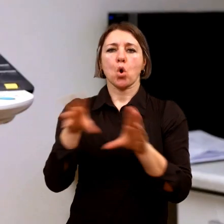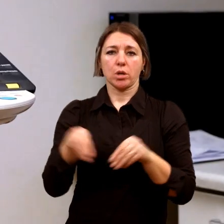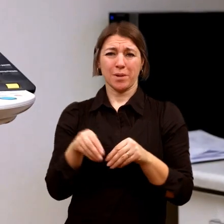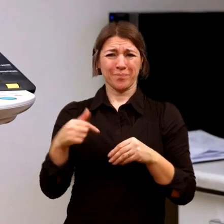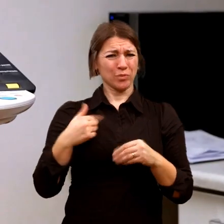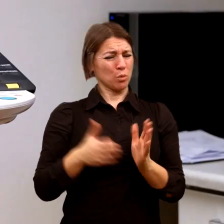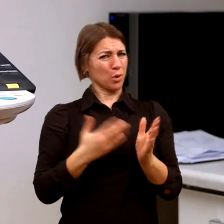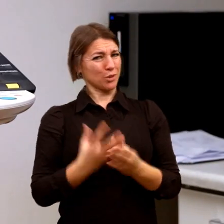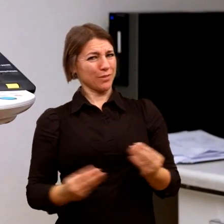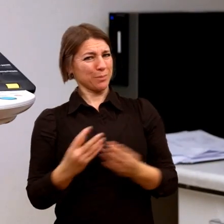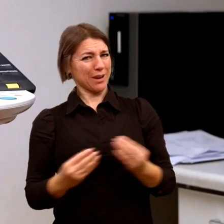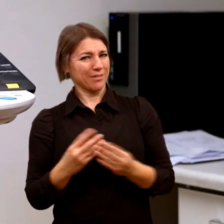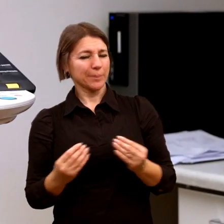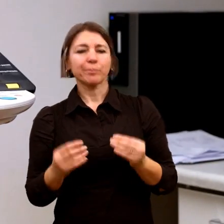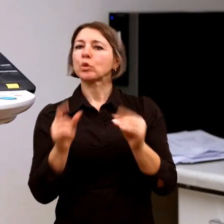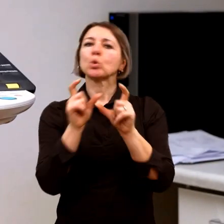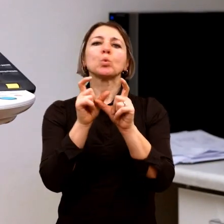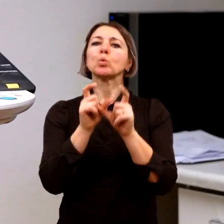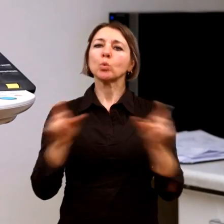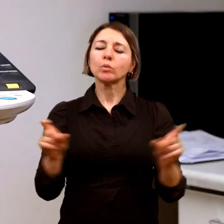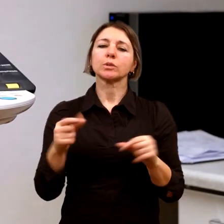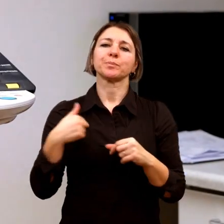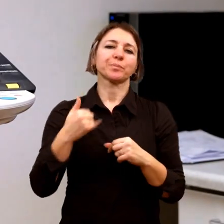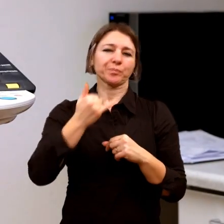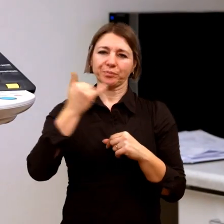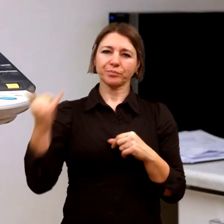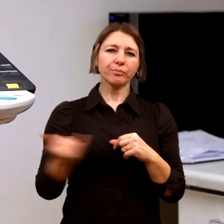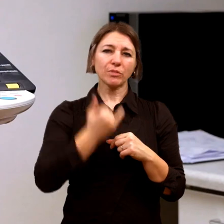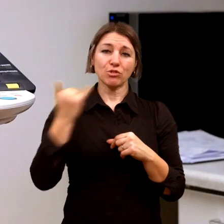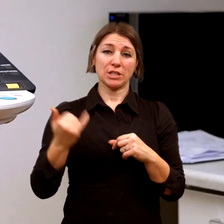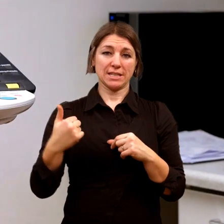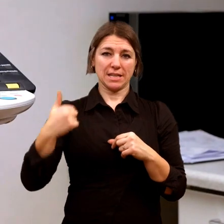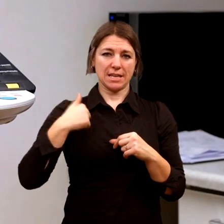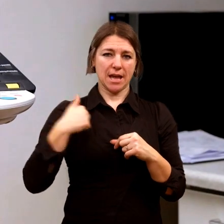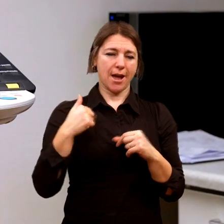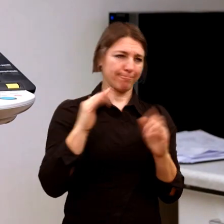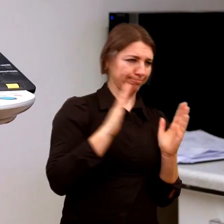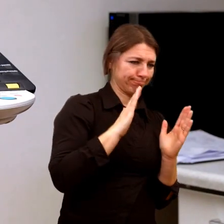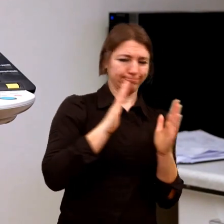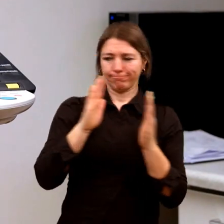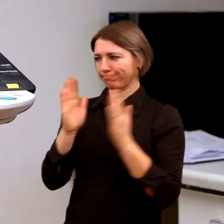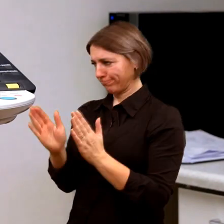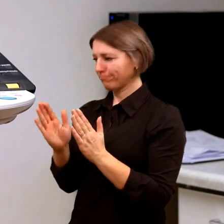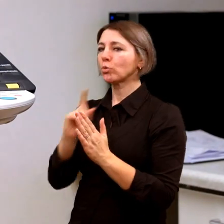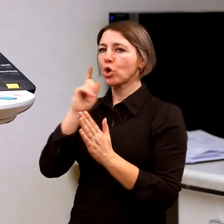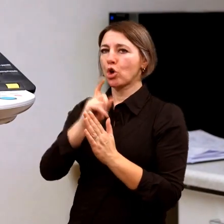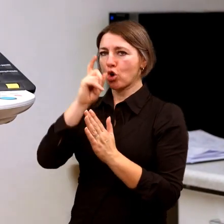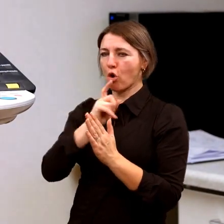No, protože já když se obracím, tak se obracím na rodiče. Protože si říkám,